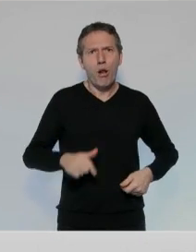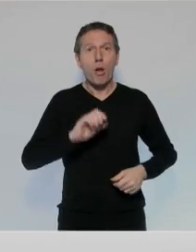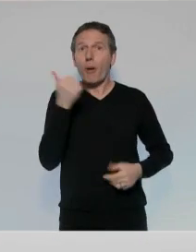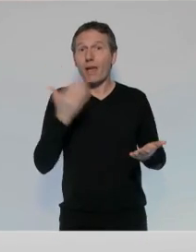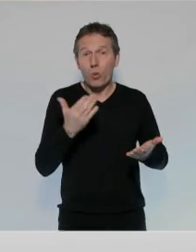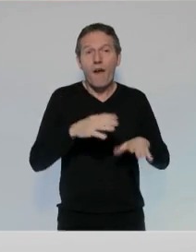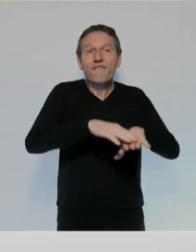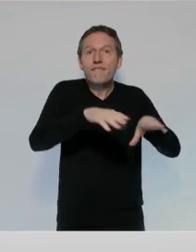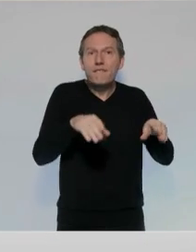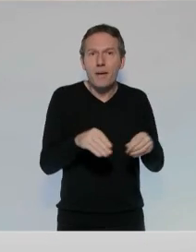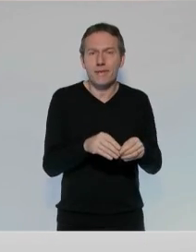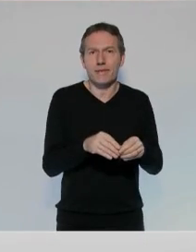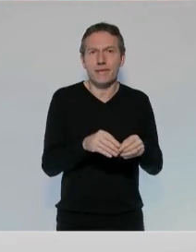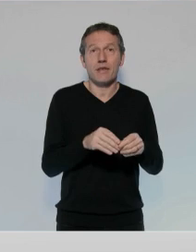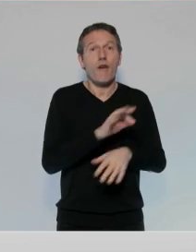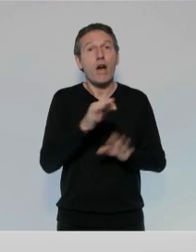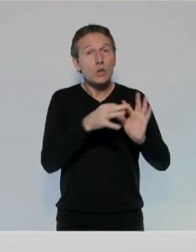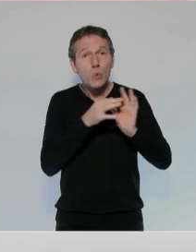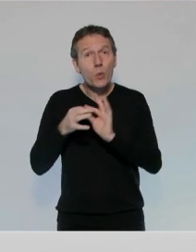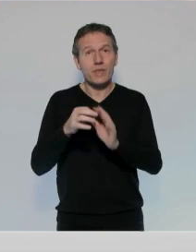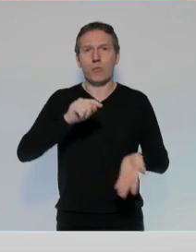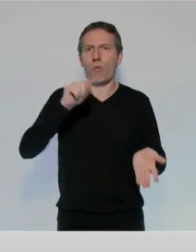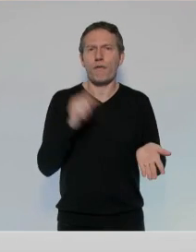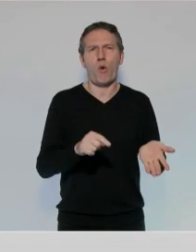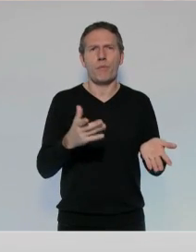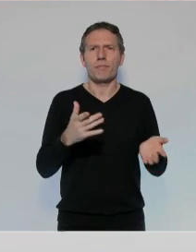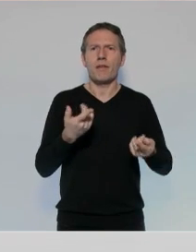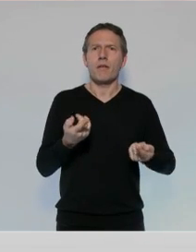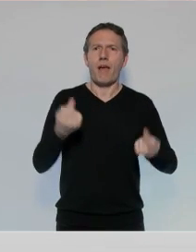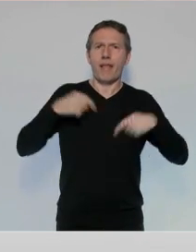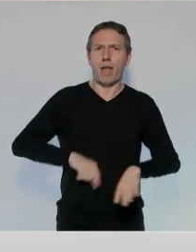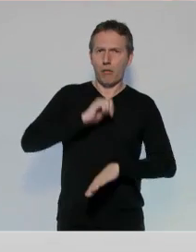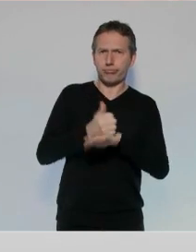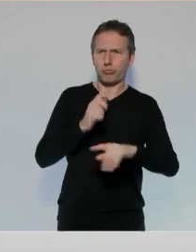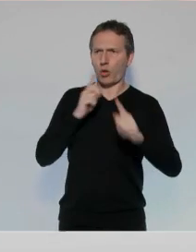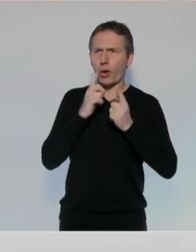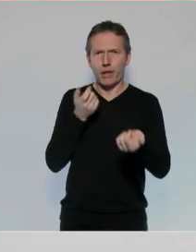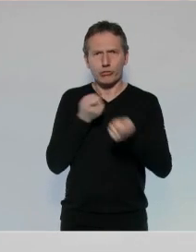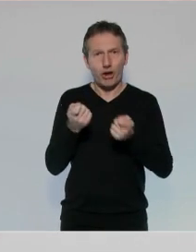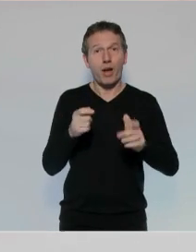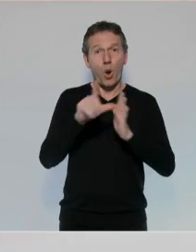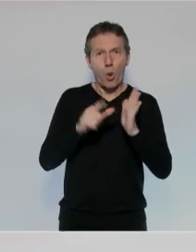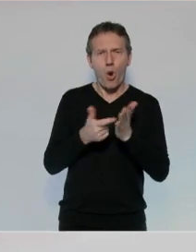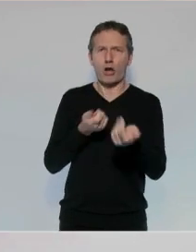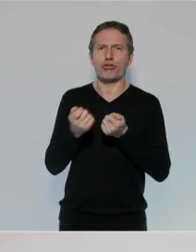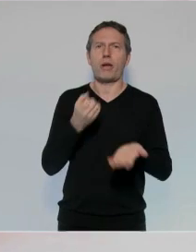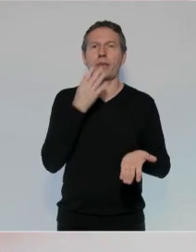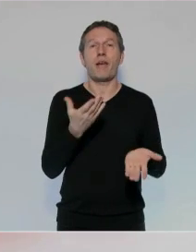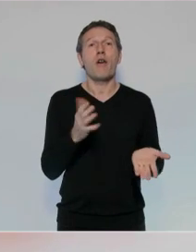La France unie passe par la famille. La France unie exige l'autorité de l'État et de la loi.